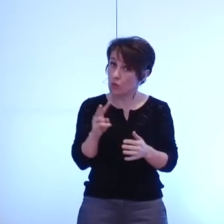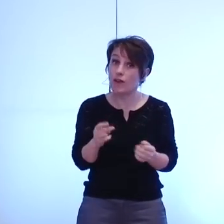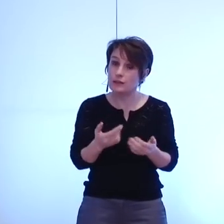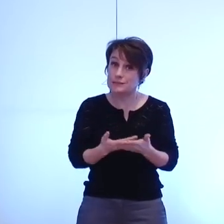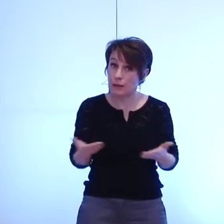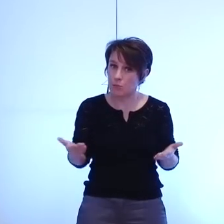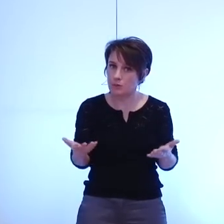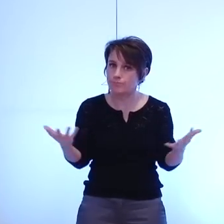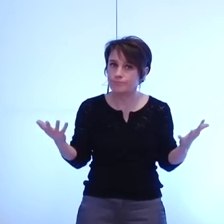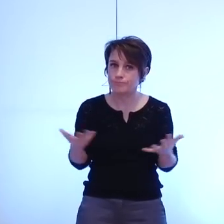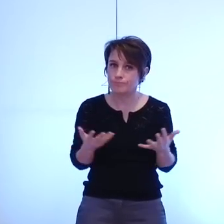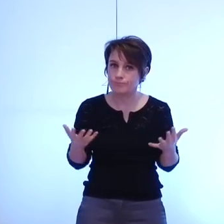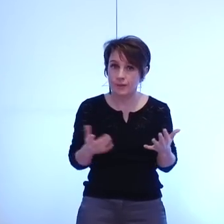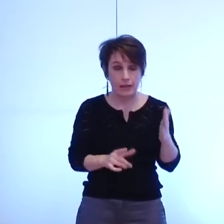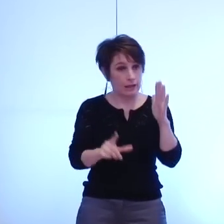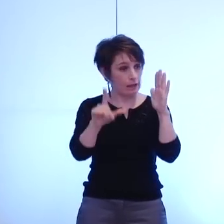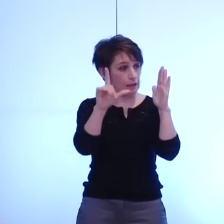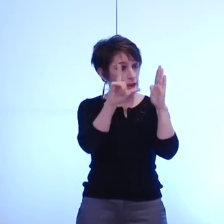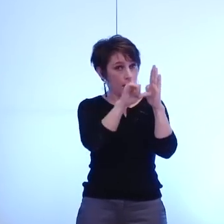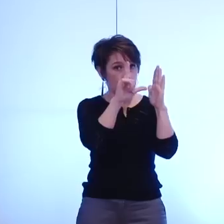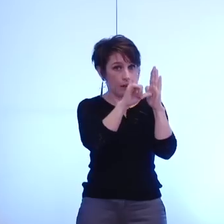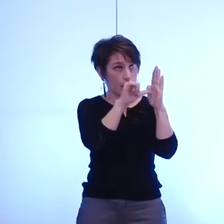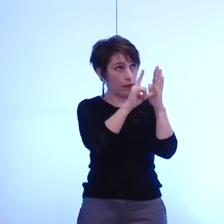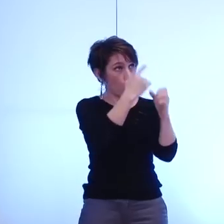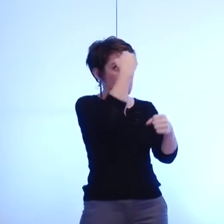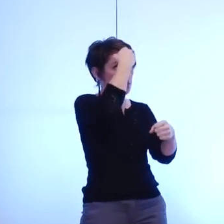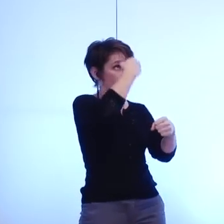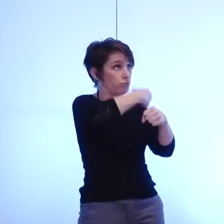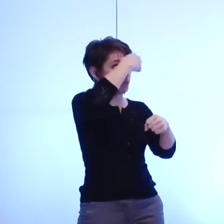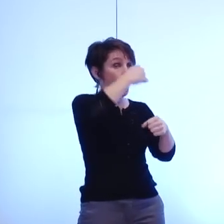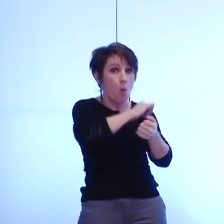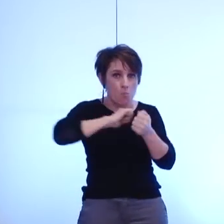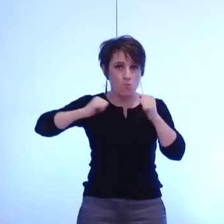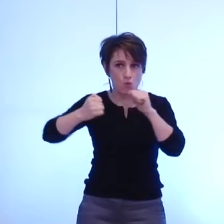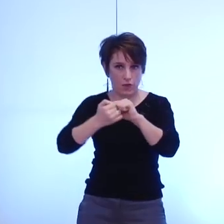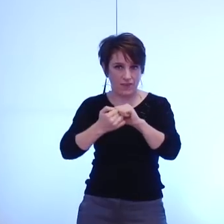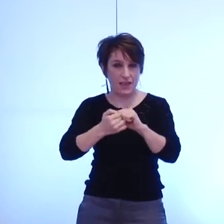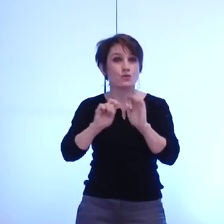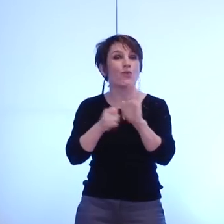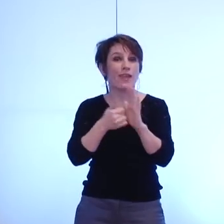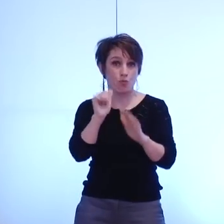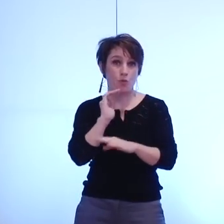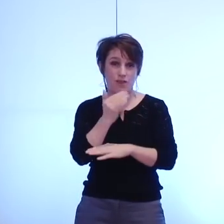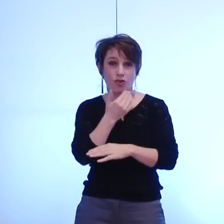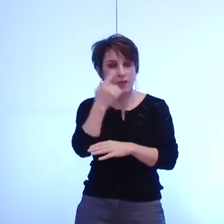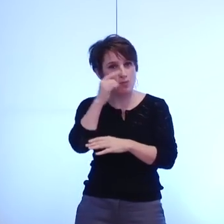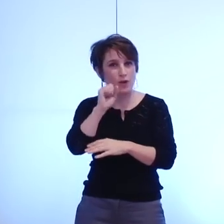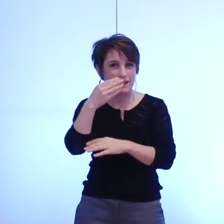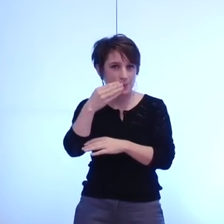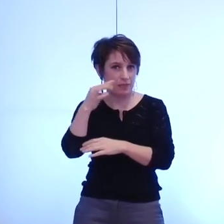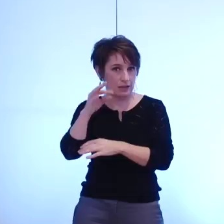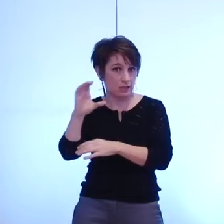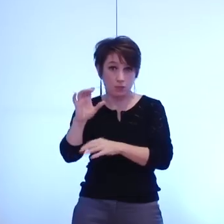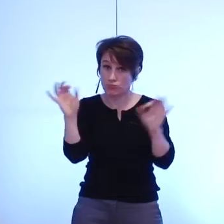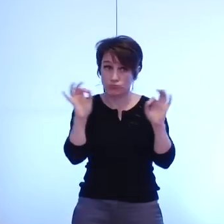la loi ne nous impose pas de modification du syndicat au 1er janvier 2015 il revient